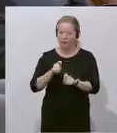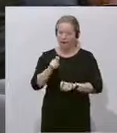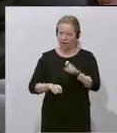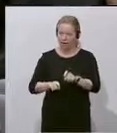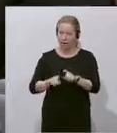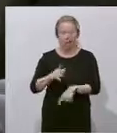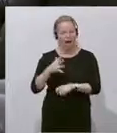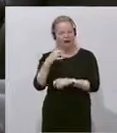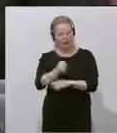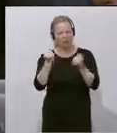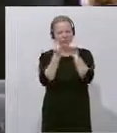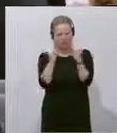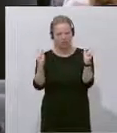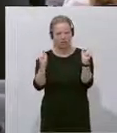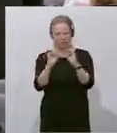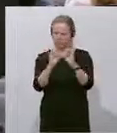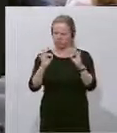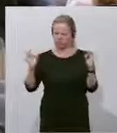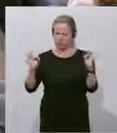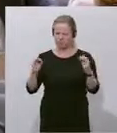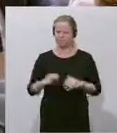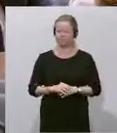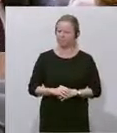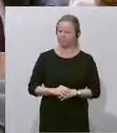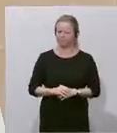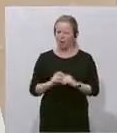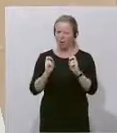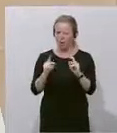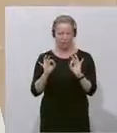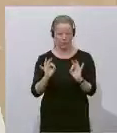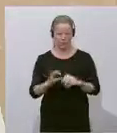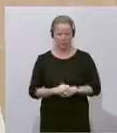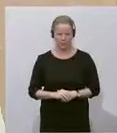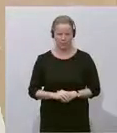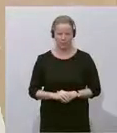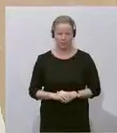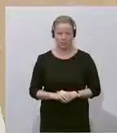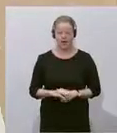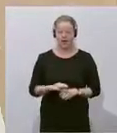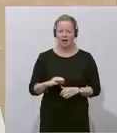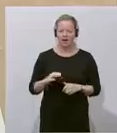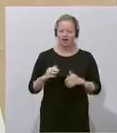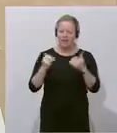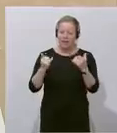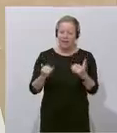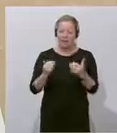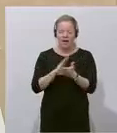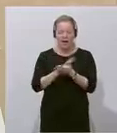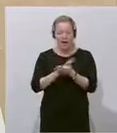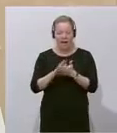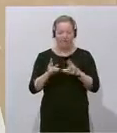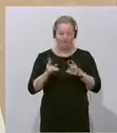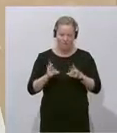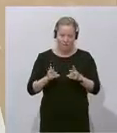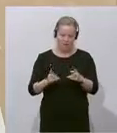ist. Gut, jetzt gibt es den einfachsten Weg der Welt, das innerhalb von wenigen